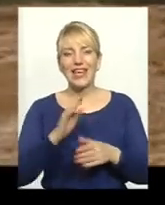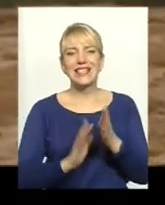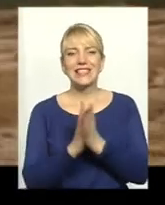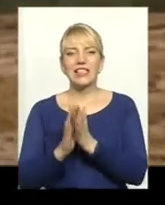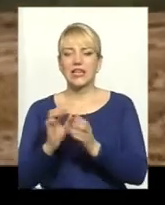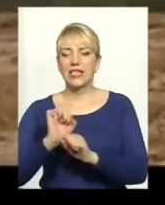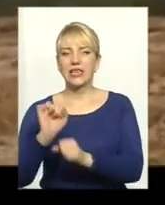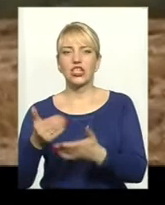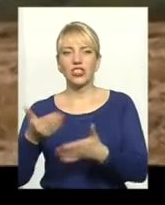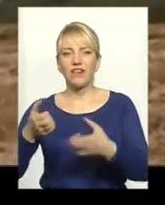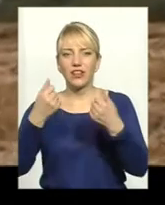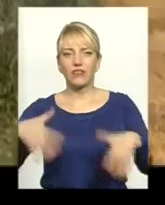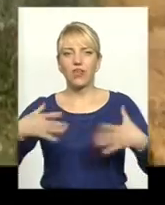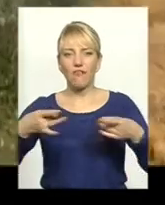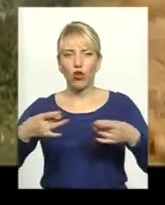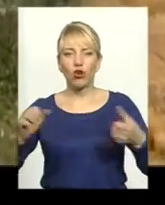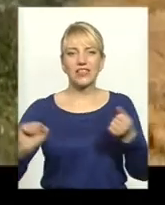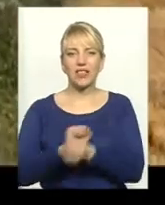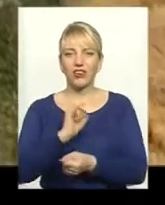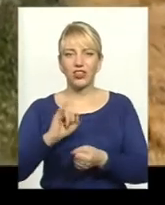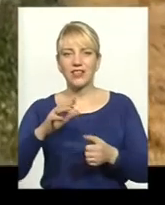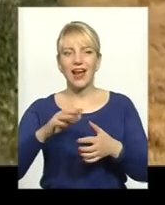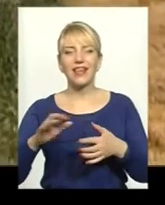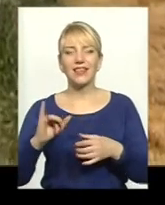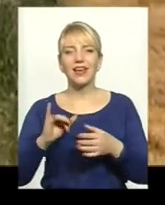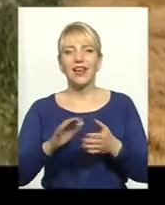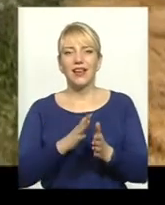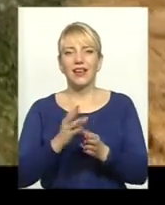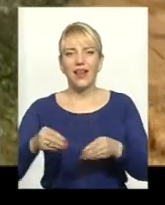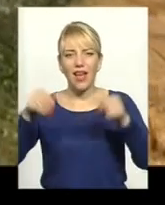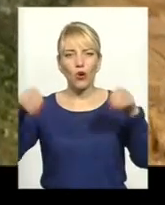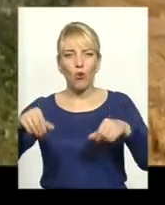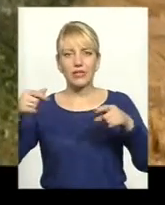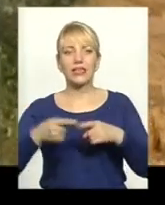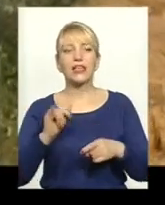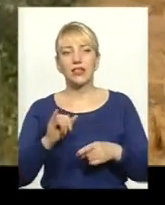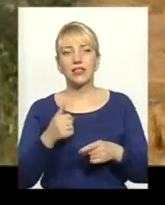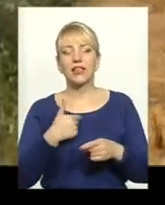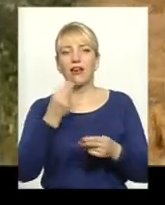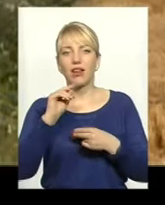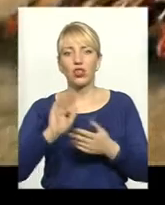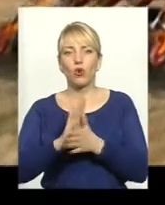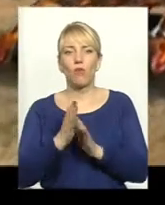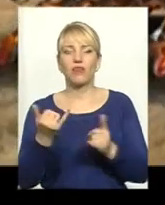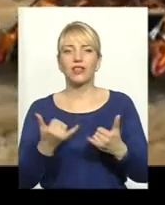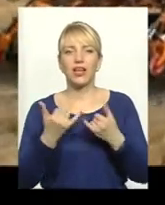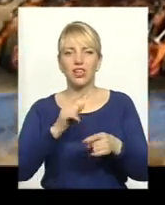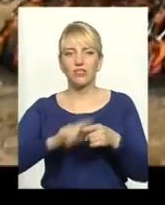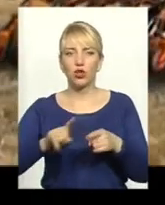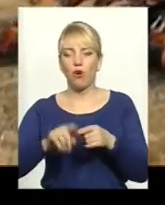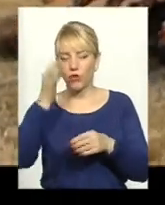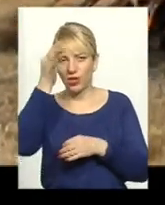втрат вологи, затвердіння та ерузії. Унікальна технологія обробки створює найкращі умови для швидкого і рівномірного